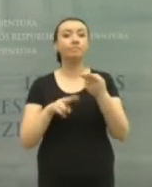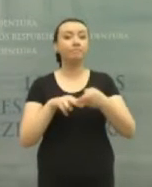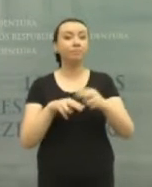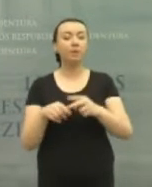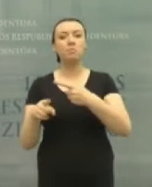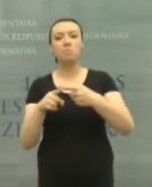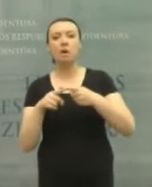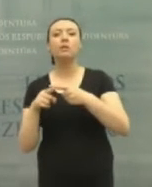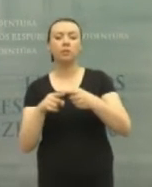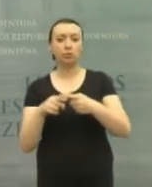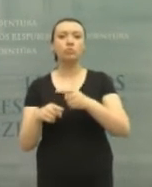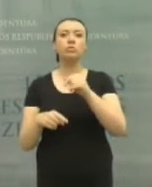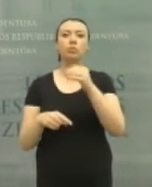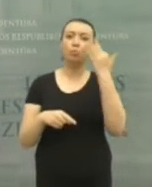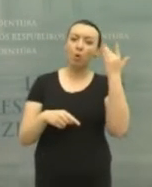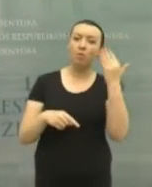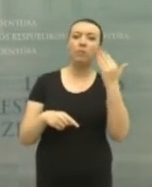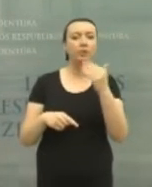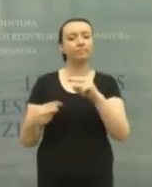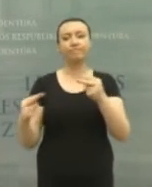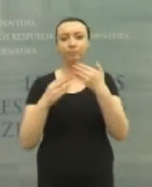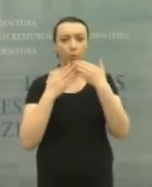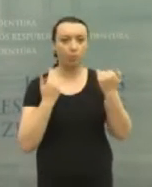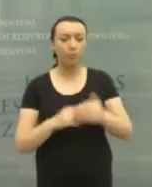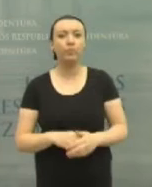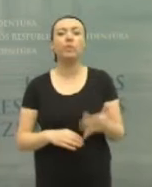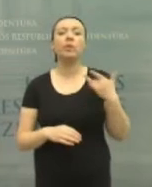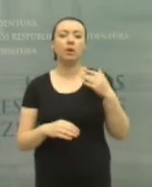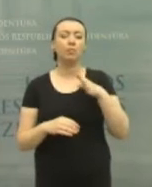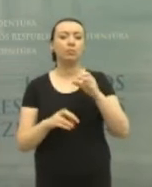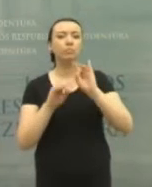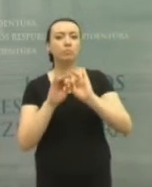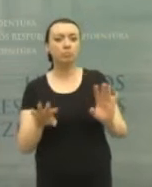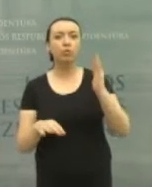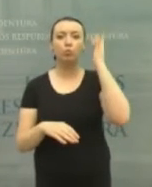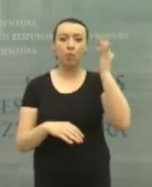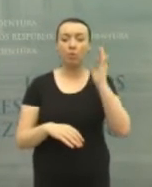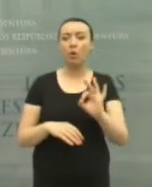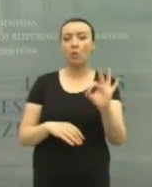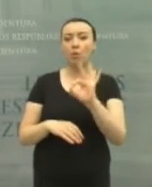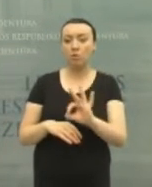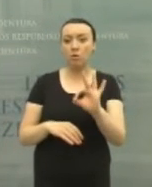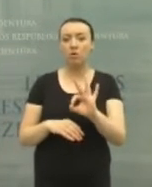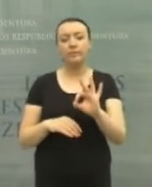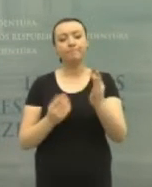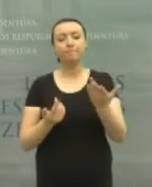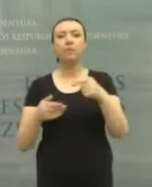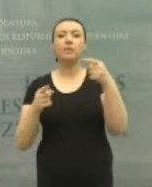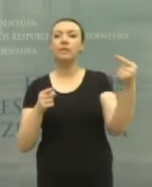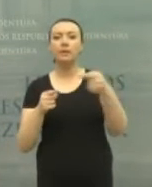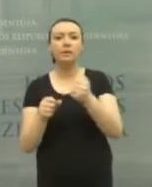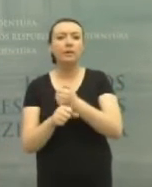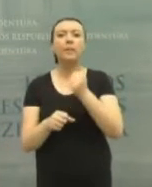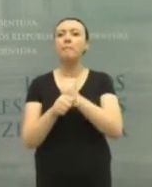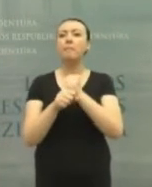to Baltarusios režimo vertinimai iš esmės nesikaičia. Galbūt išsiskyrė šiek tiek nuomonės dėl to, kokią taktiką turėtumėme